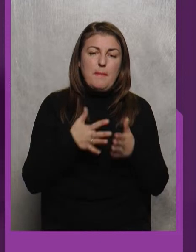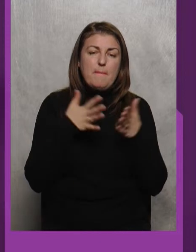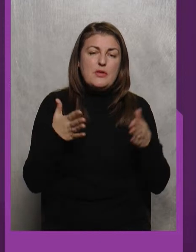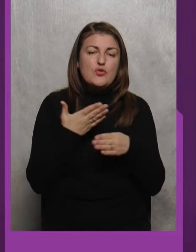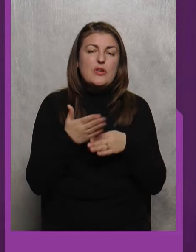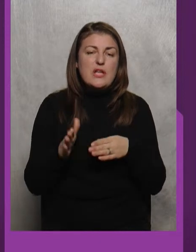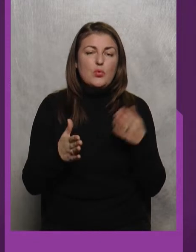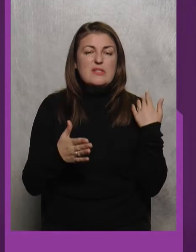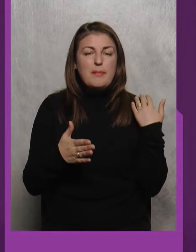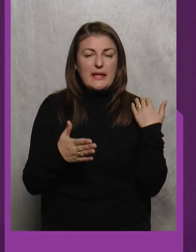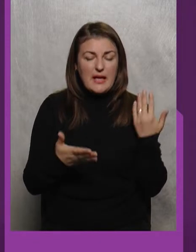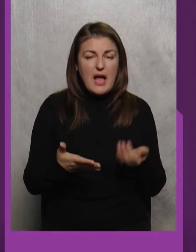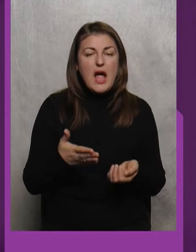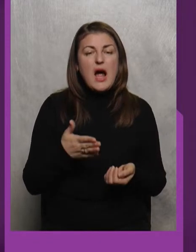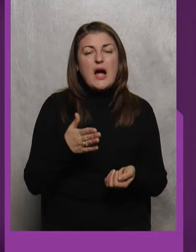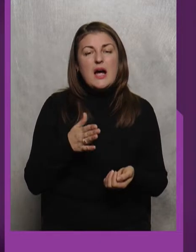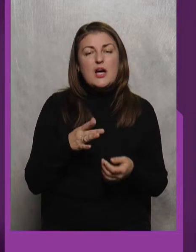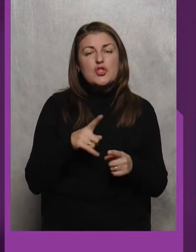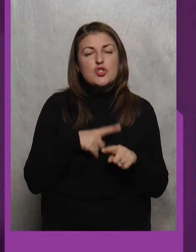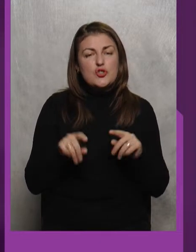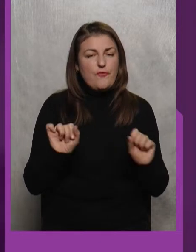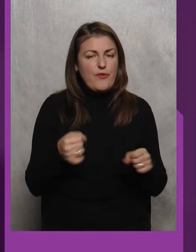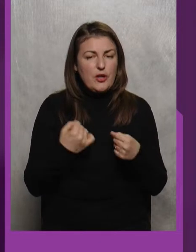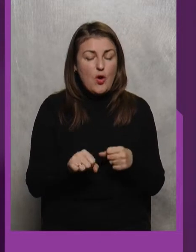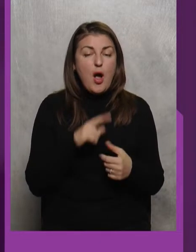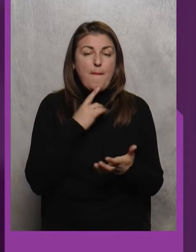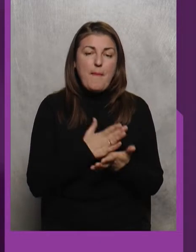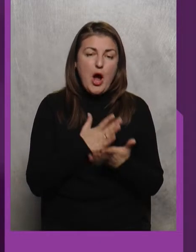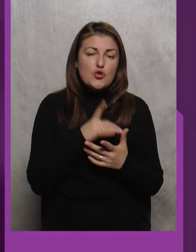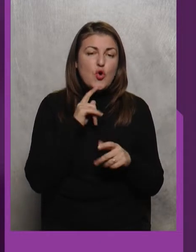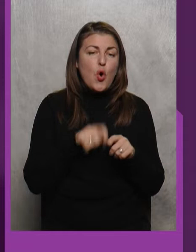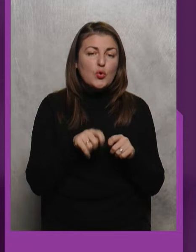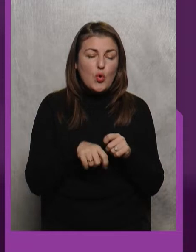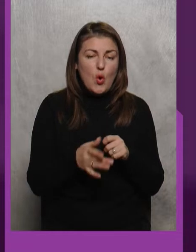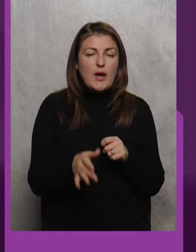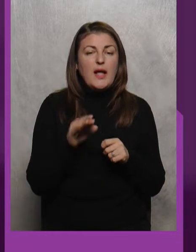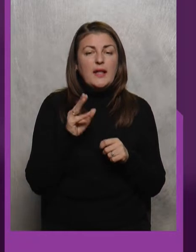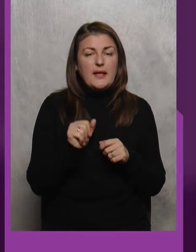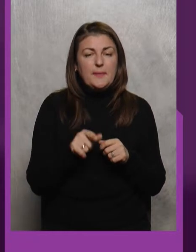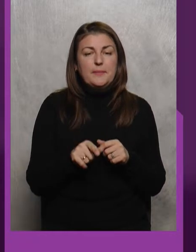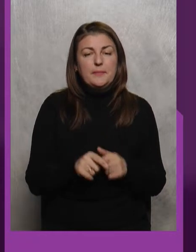Спини Швидко Маючи контроль Та